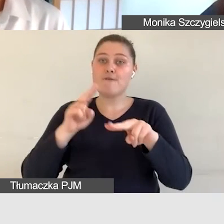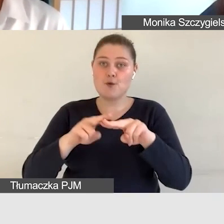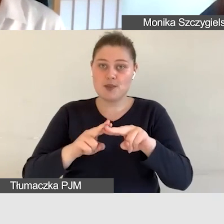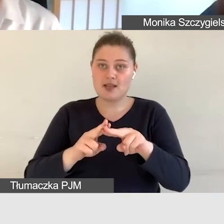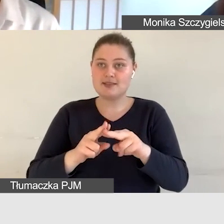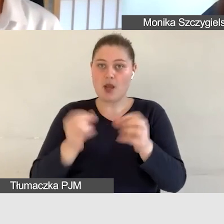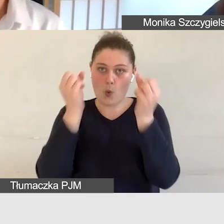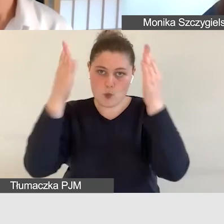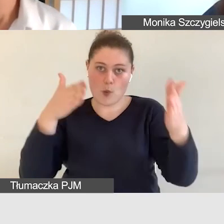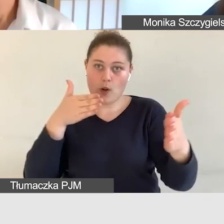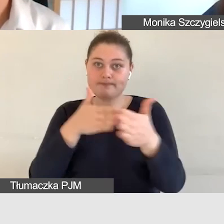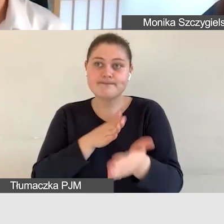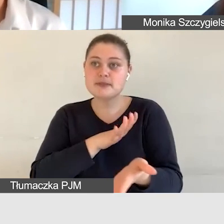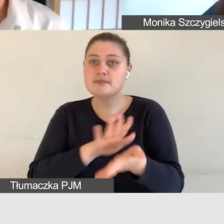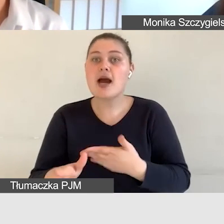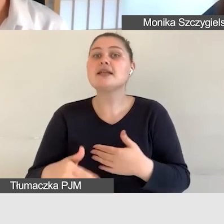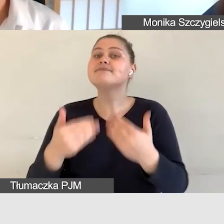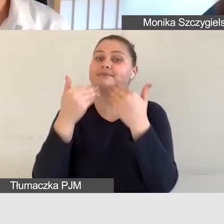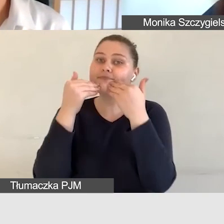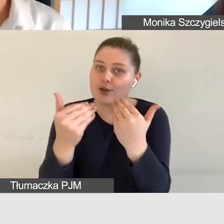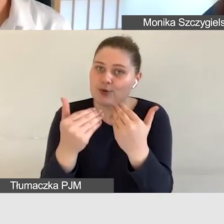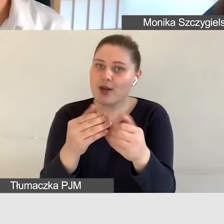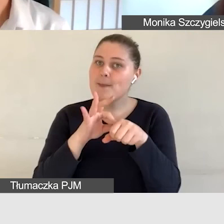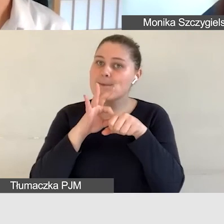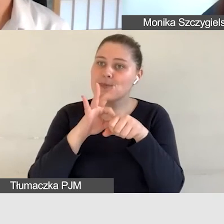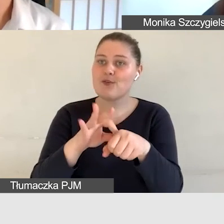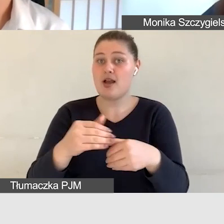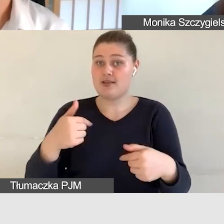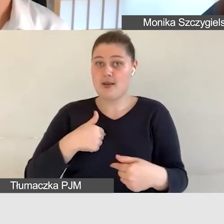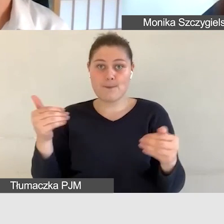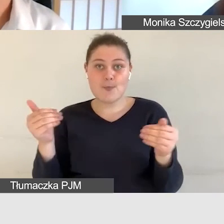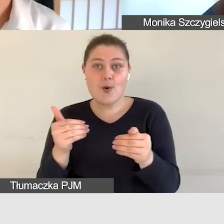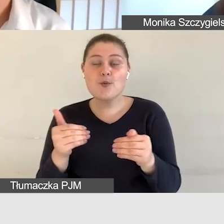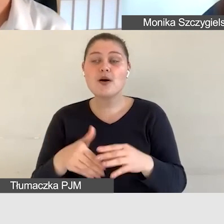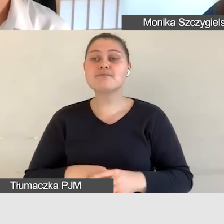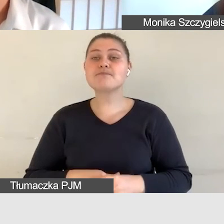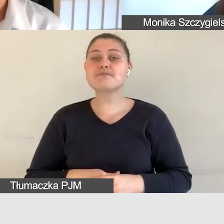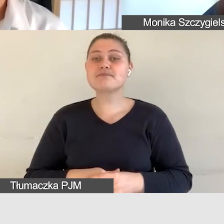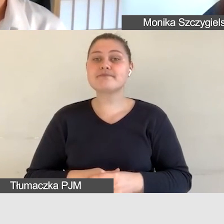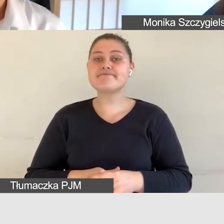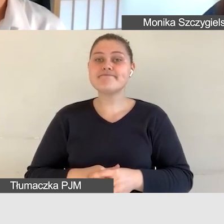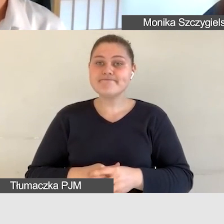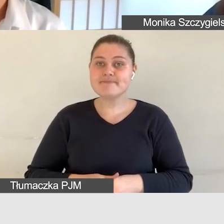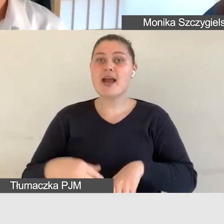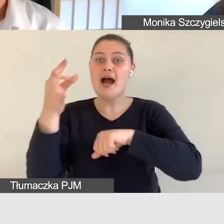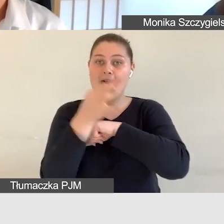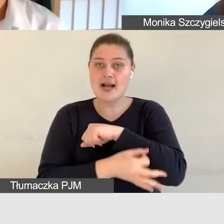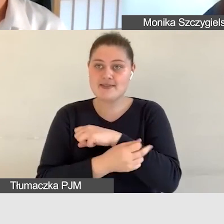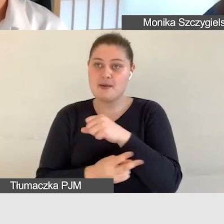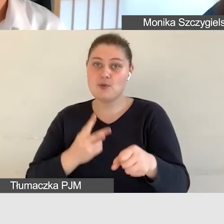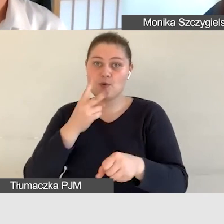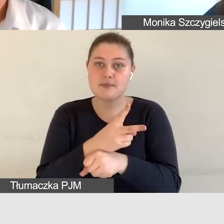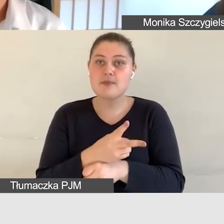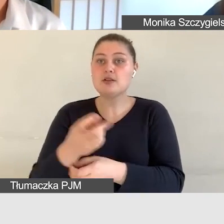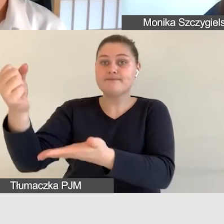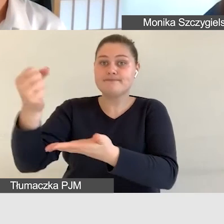za możliwość poprowadzenia webinarium w ramach warszawskiej Akademii Dostępności Finansowanej przez Miasto Stołeczne